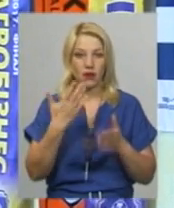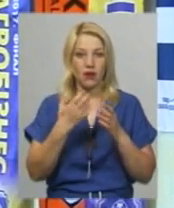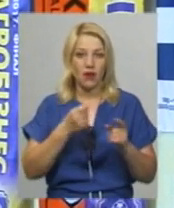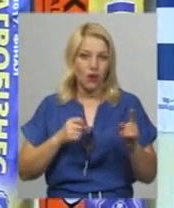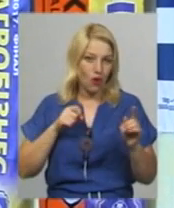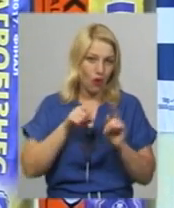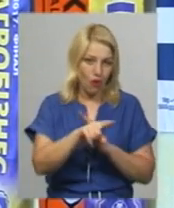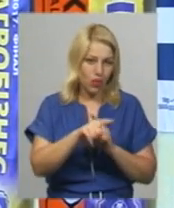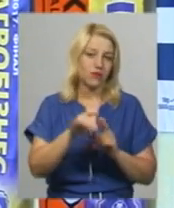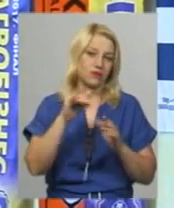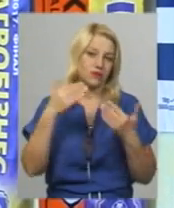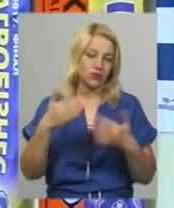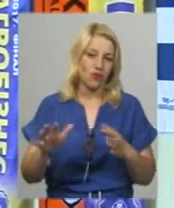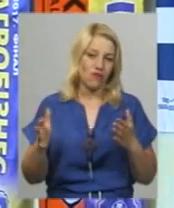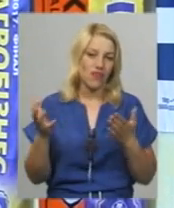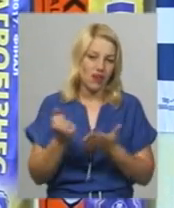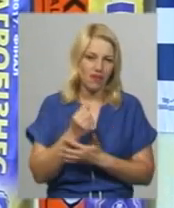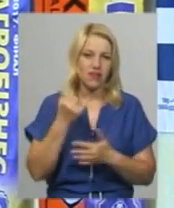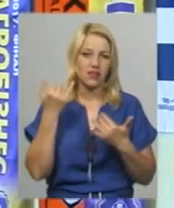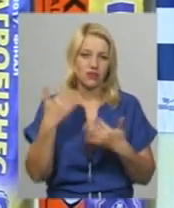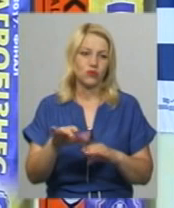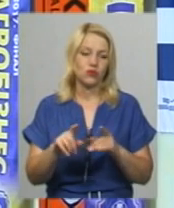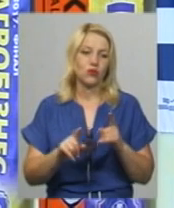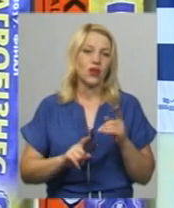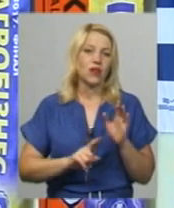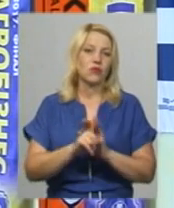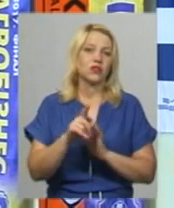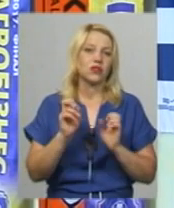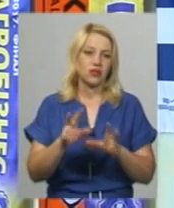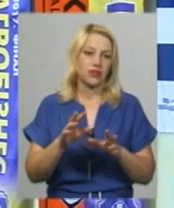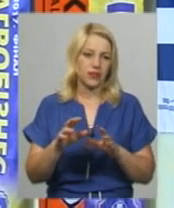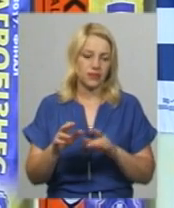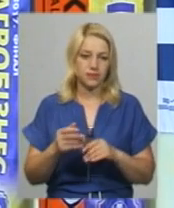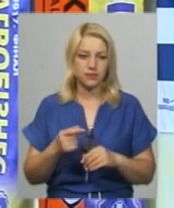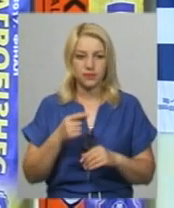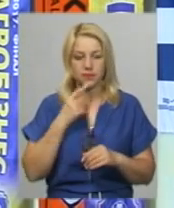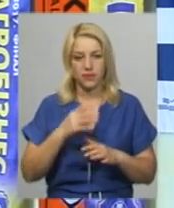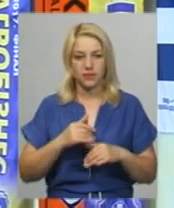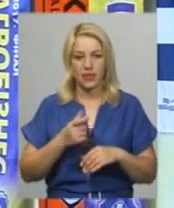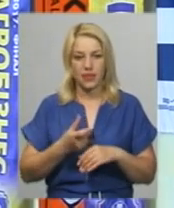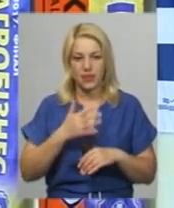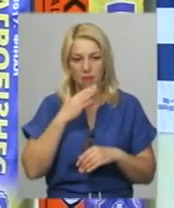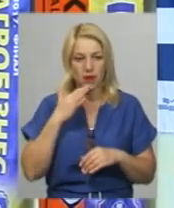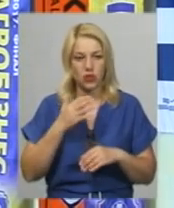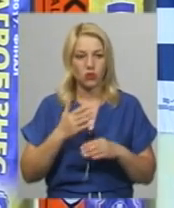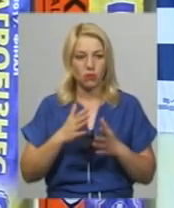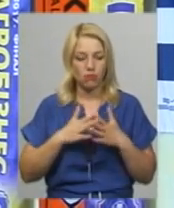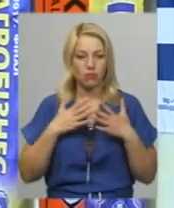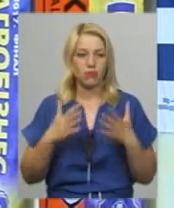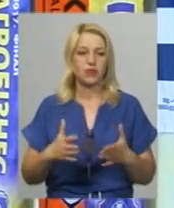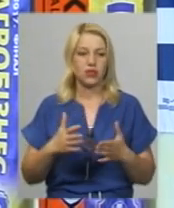вигравали першу гру, тоді, я скажу, що досвід набагато більший, якщо грають в таких